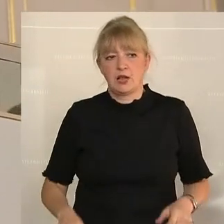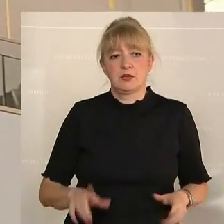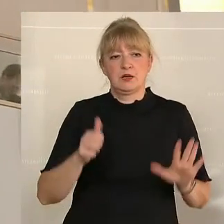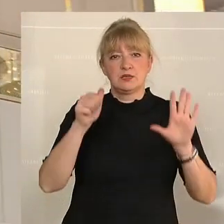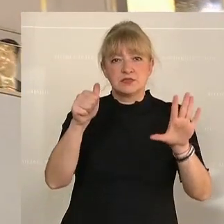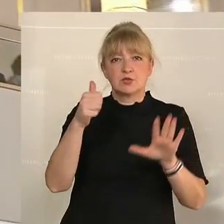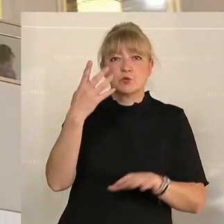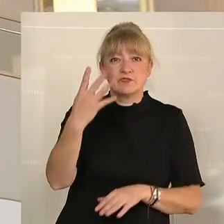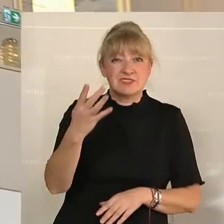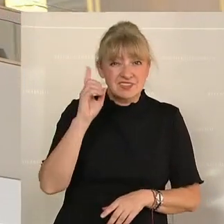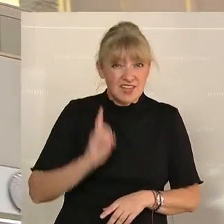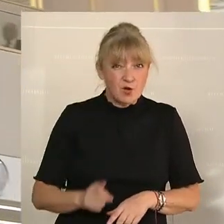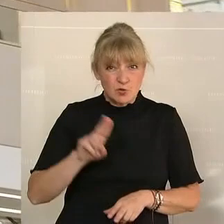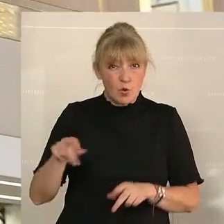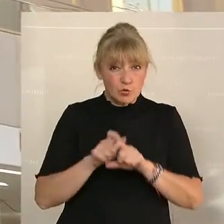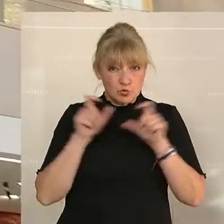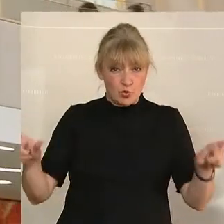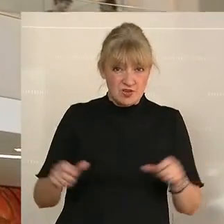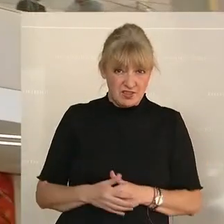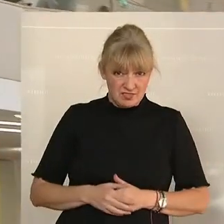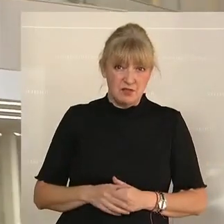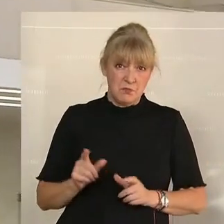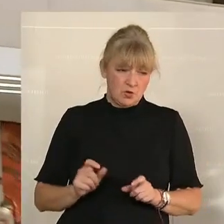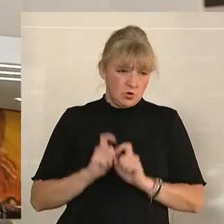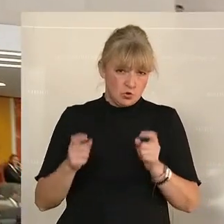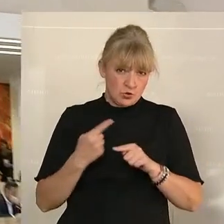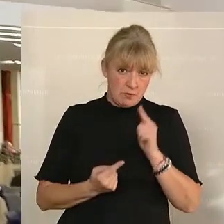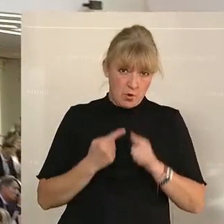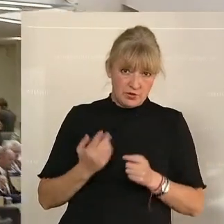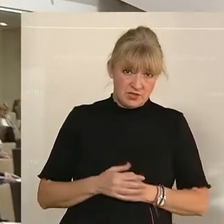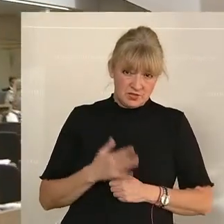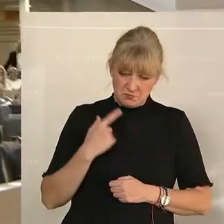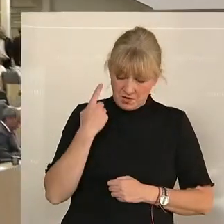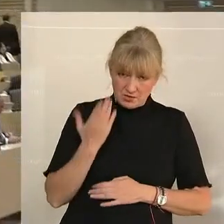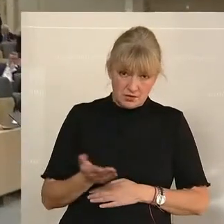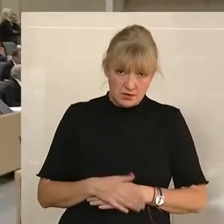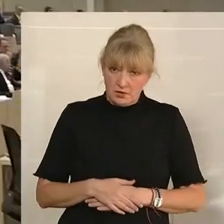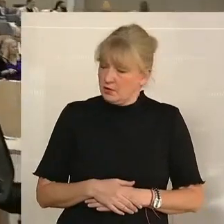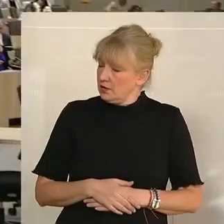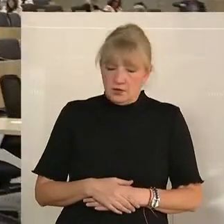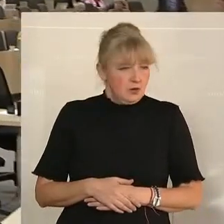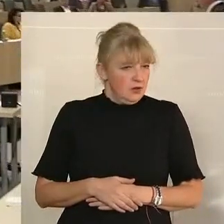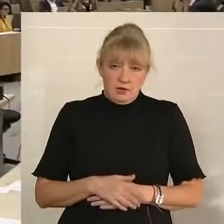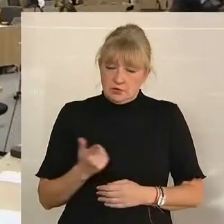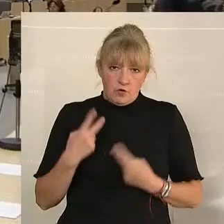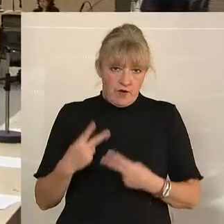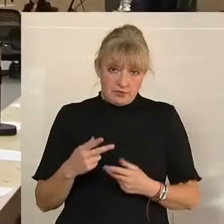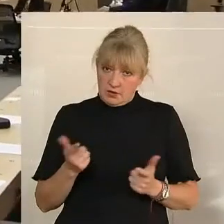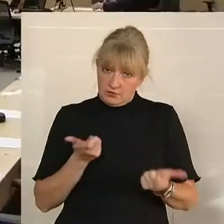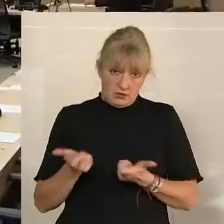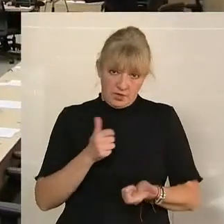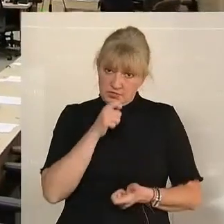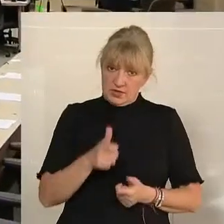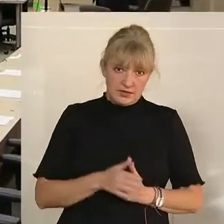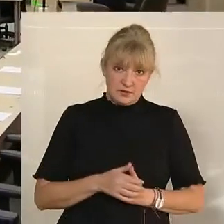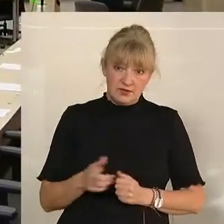das 46.000 Euro. Also es ist eine Schuldenpolitik, die meines Erachtens nicht so fortgesetzt werden kann und das